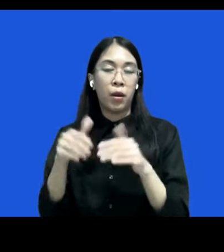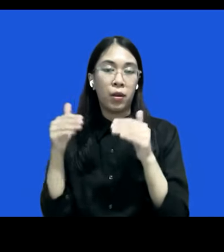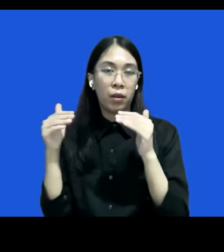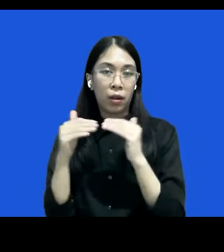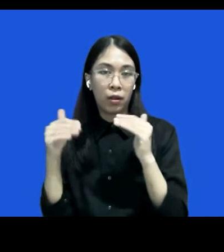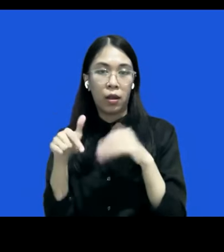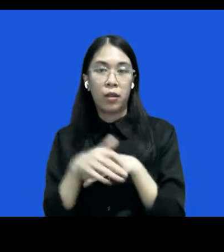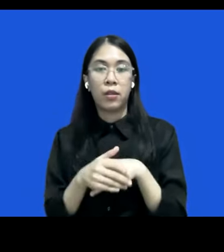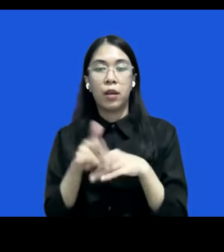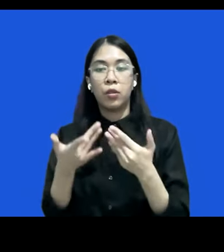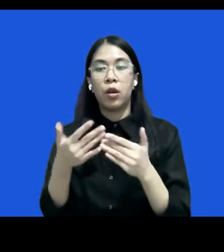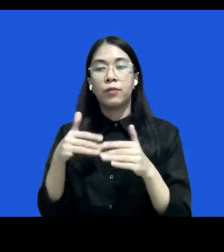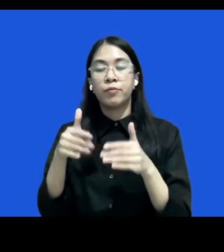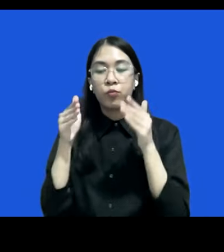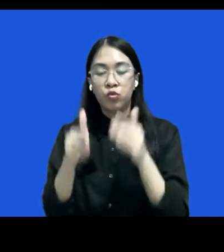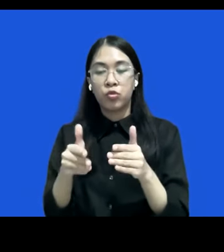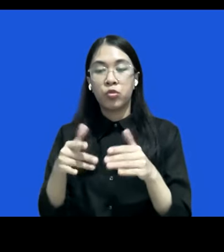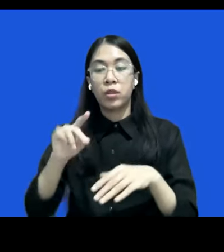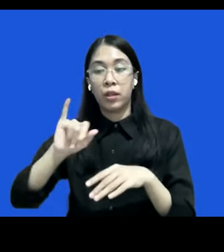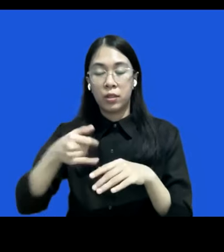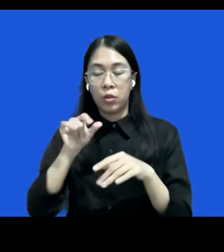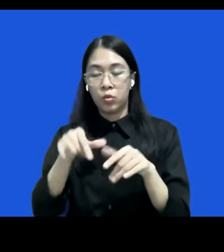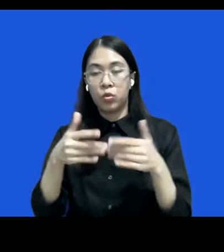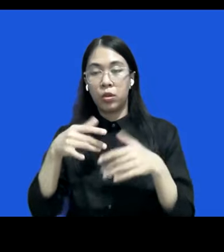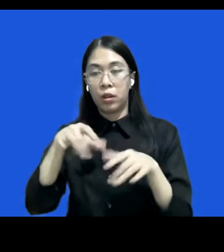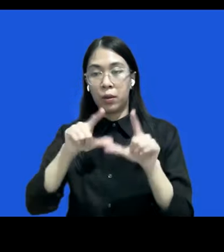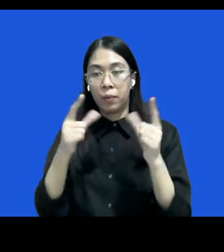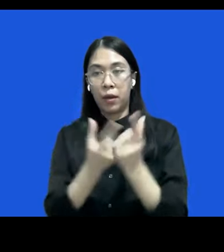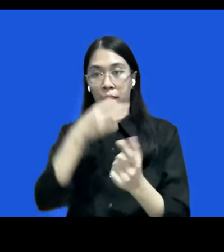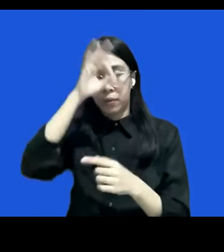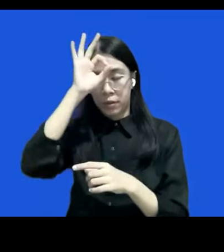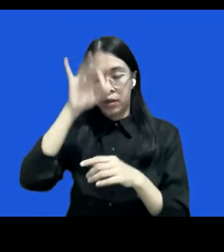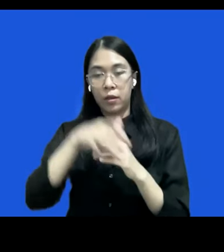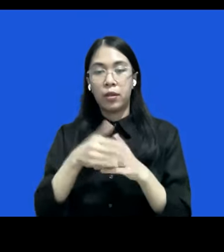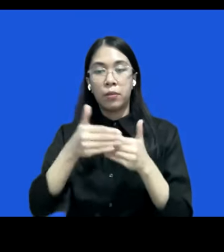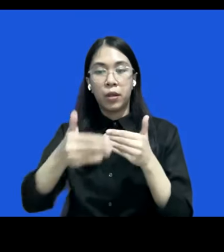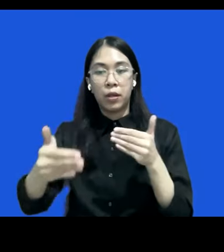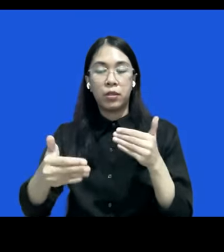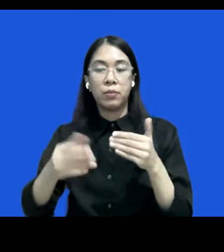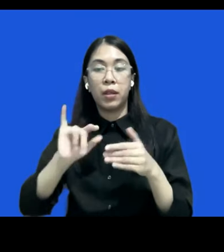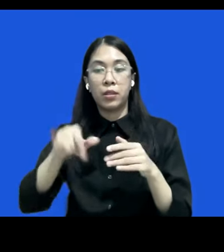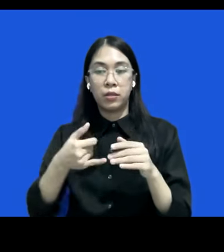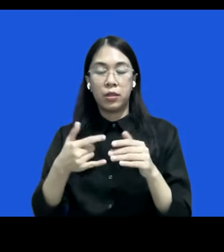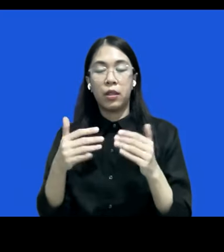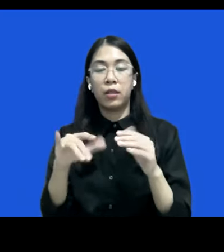RJ di lembaga kepolisian pengawasan terhadap tahapan atau mekanisme RJ secara kelembagaan yang mana melibatkan lembaga pendidik penuntut